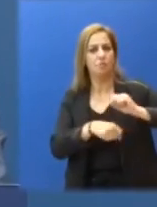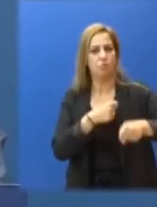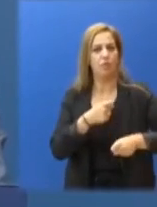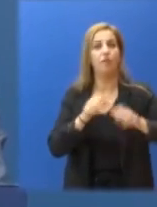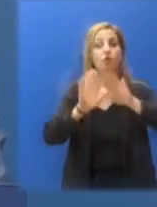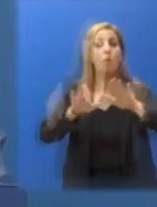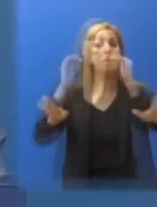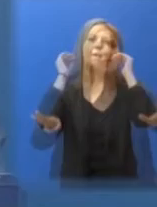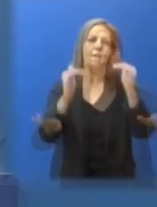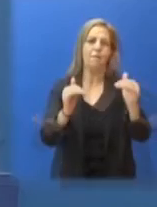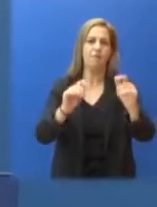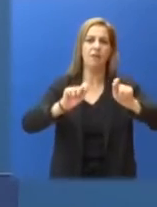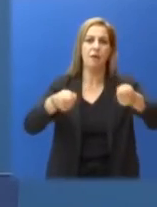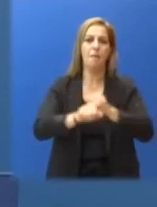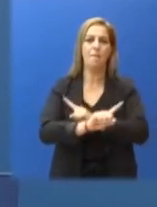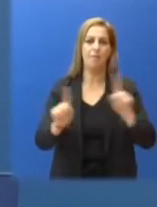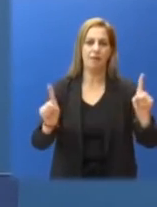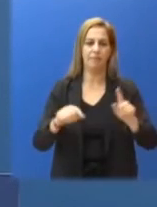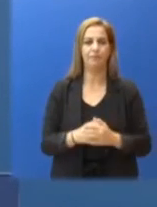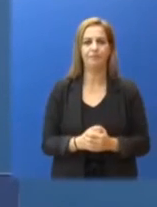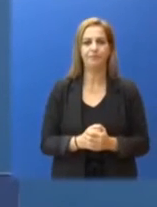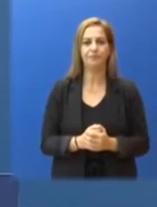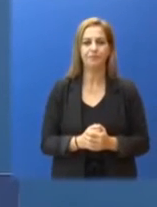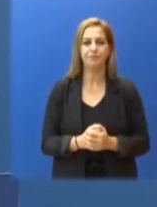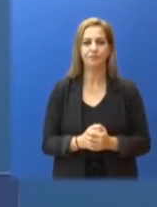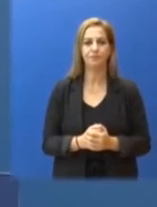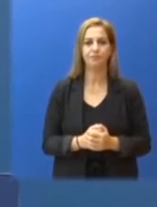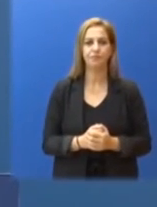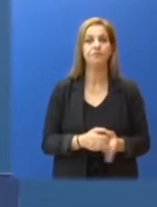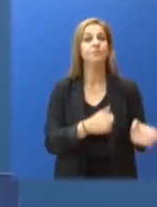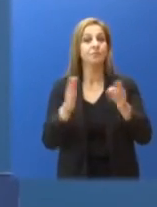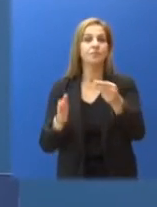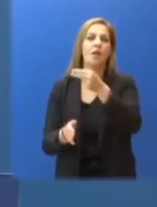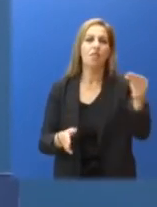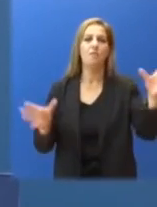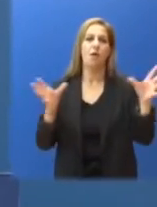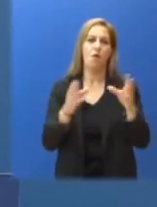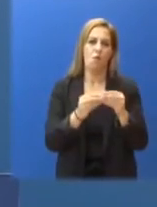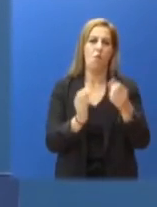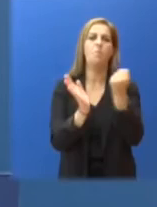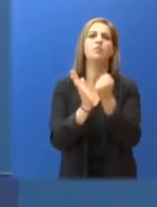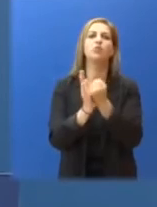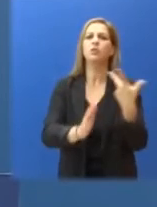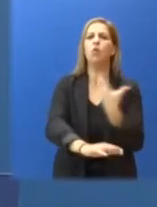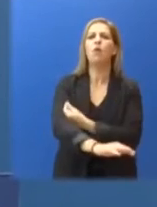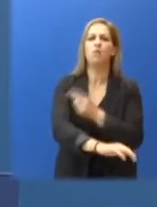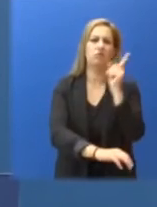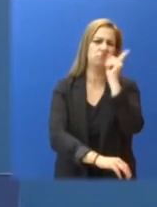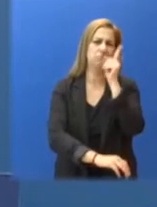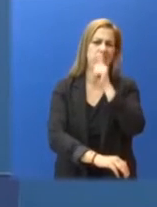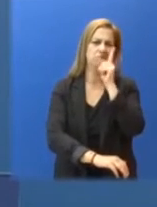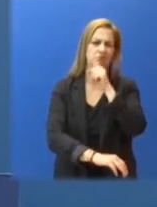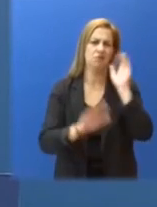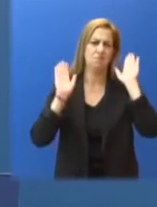υπεχαρακτηριστικά. Έρχομαι στο θέμα των ψευδών πιστοποιητικών, σε ό,τι αφορά τα εμβόλια. Το